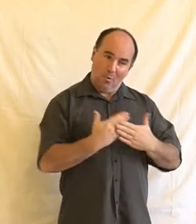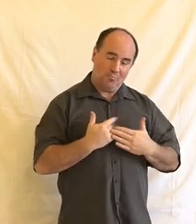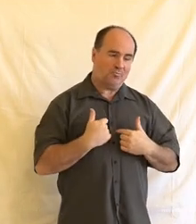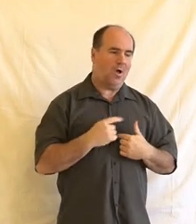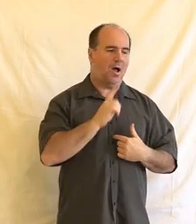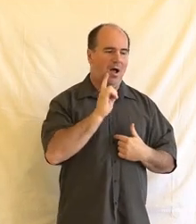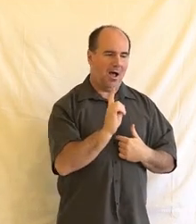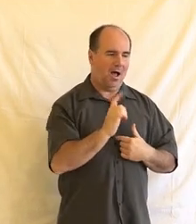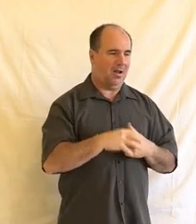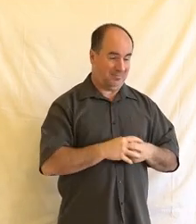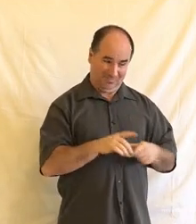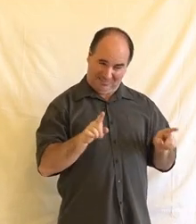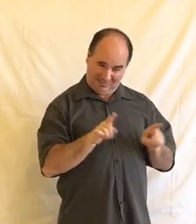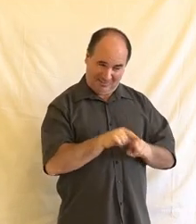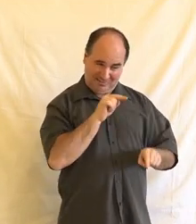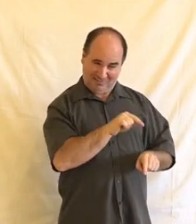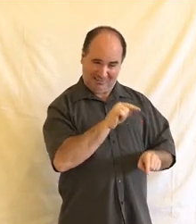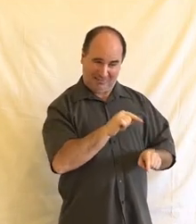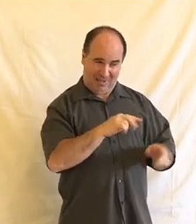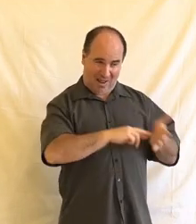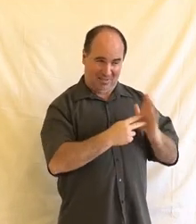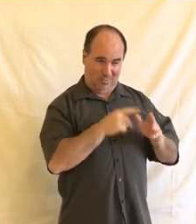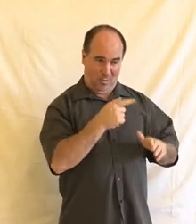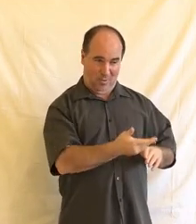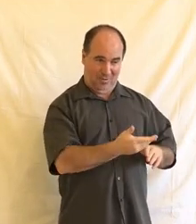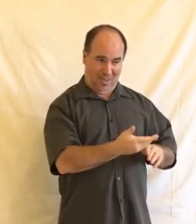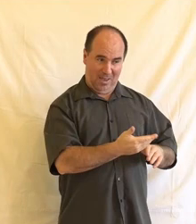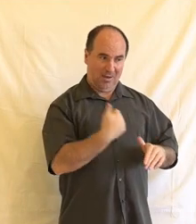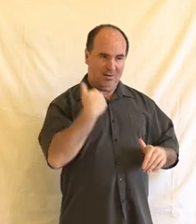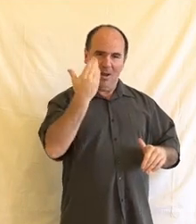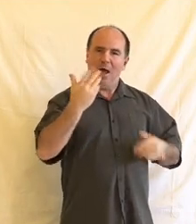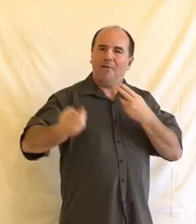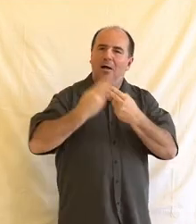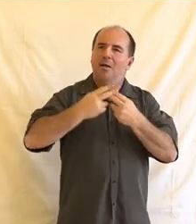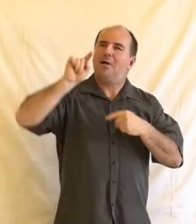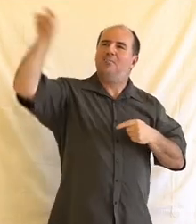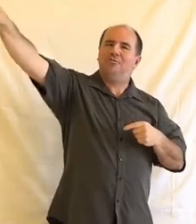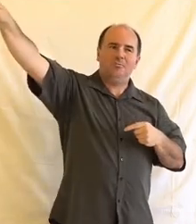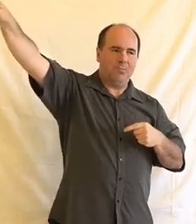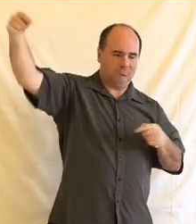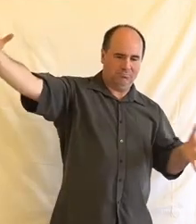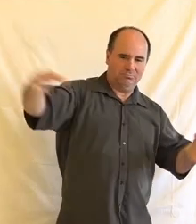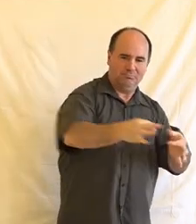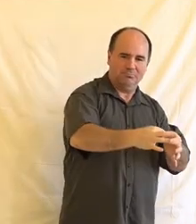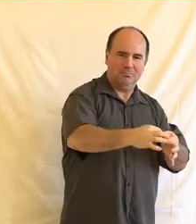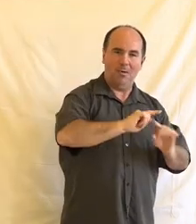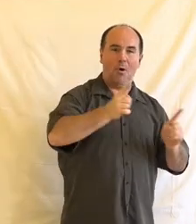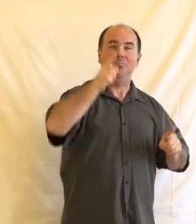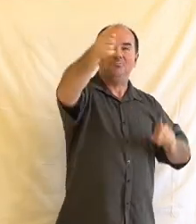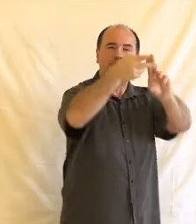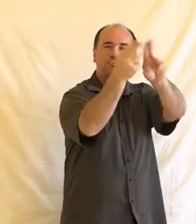zároveň ta stejná technologie nepřináší nějakou hrozbu někde jinde. Já tady mám konkrétní příklady, protože to je vlastně